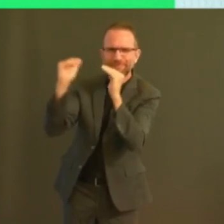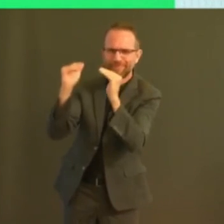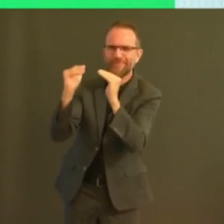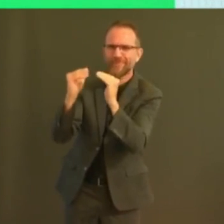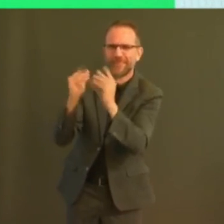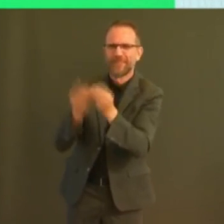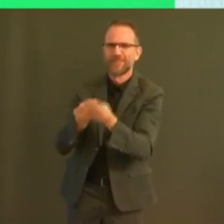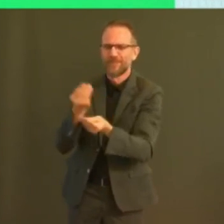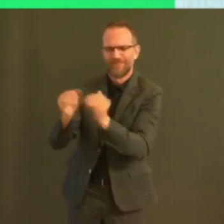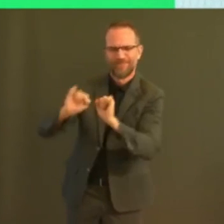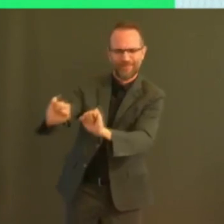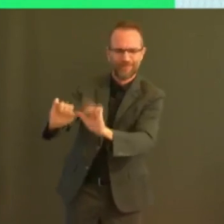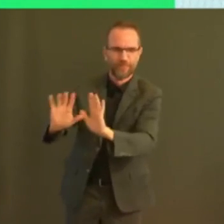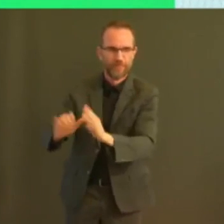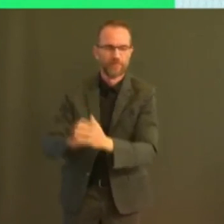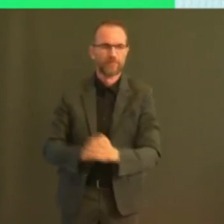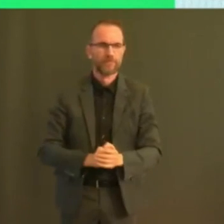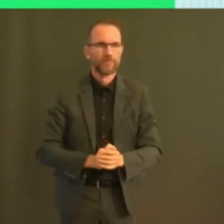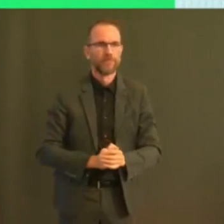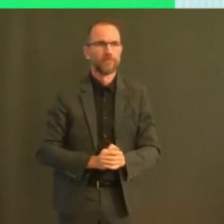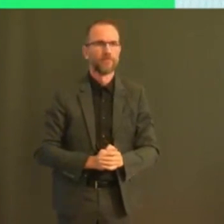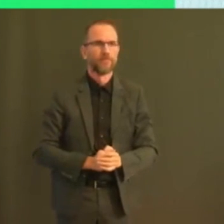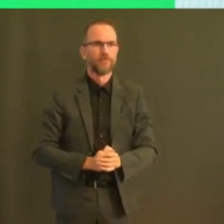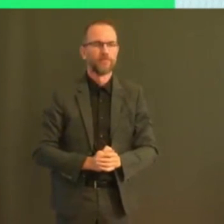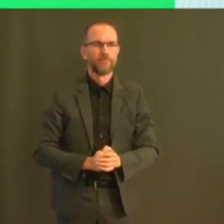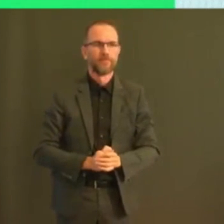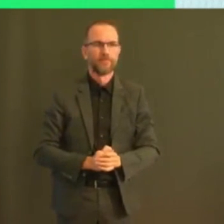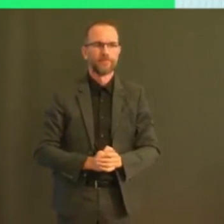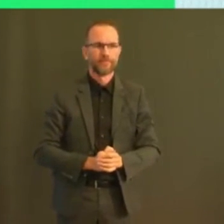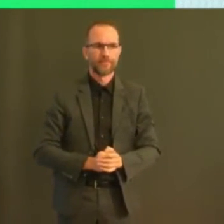était possible, lors des manœuvres spéciales que l'on fait aux soins intensifs. Merci. Merci.